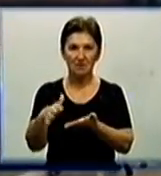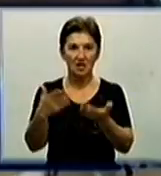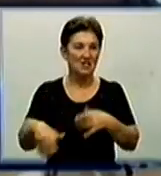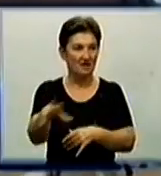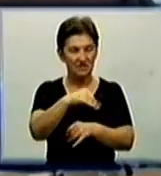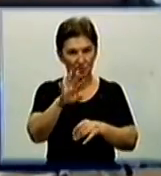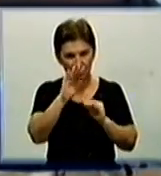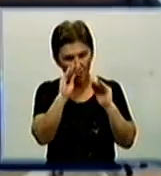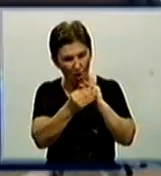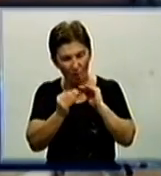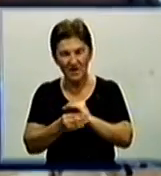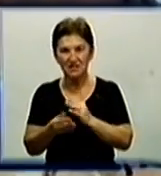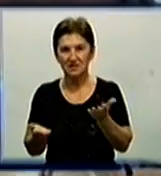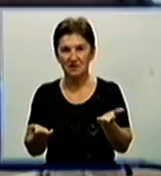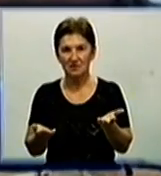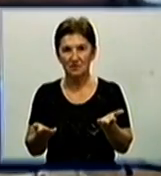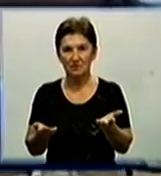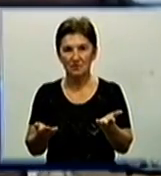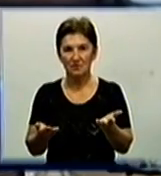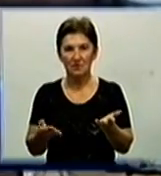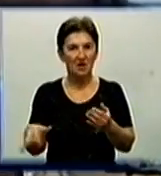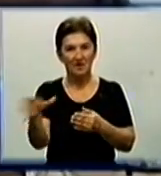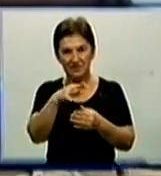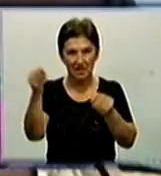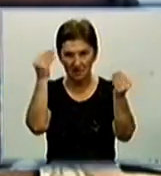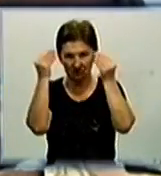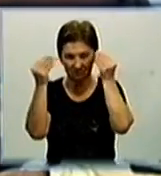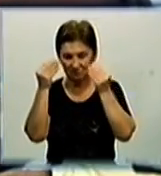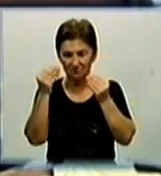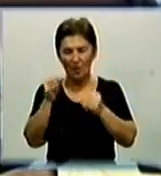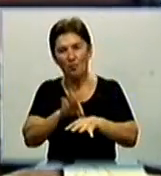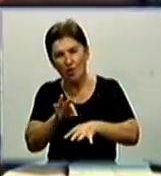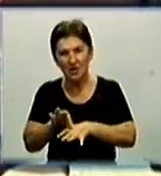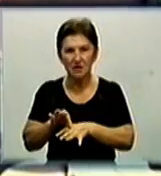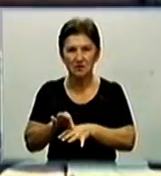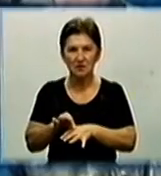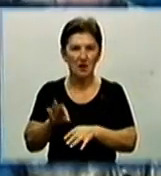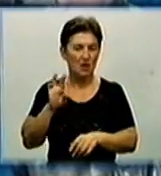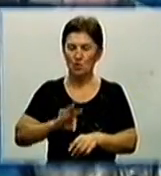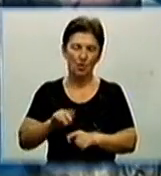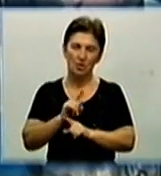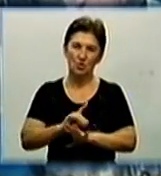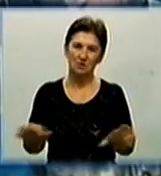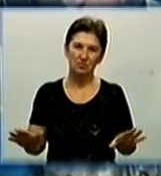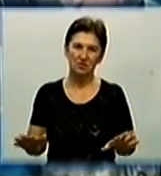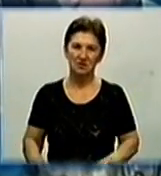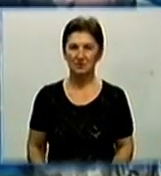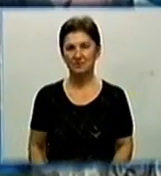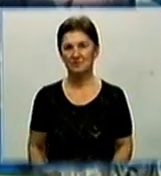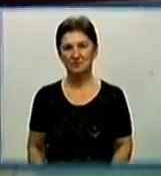ховатися, усі боліни будемо прикидатися, хто сьогодні буде. Інна Примак, День за Днем.